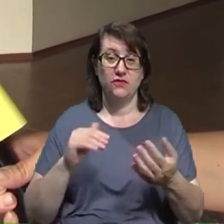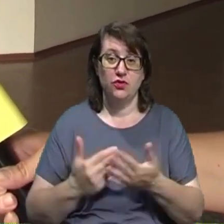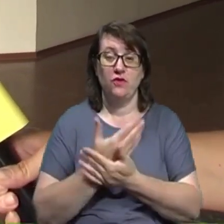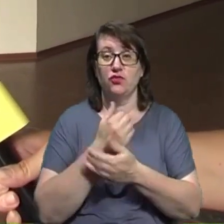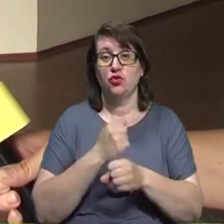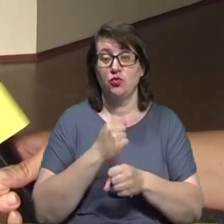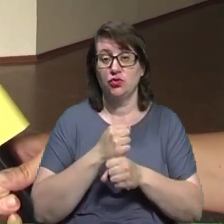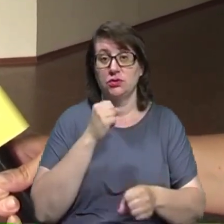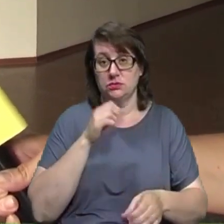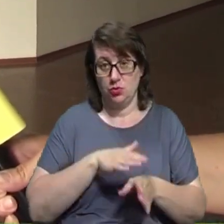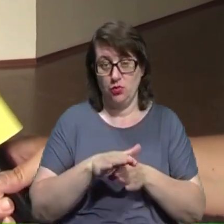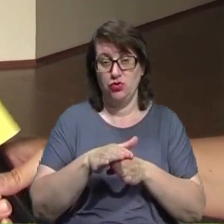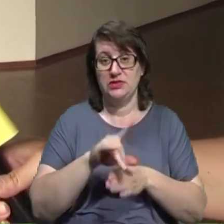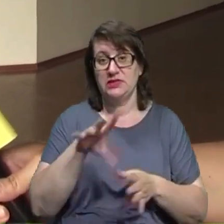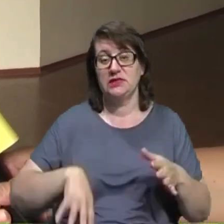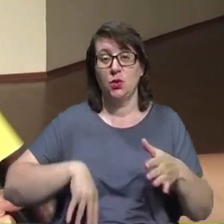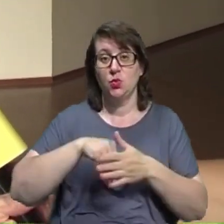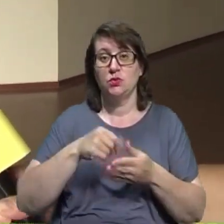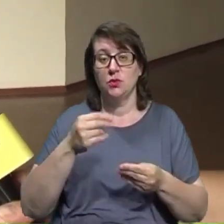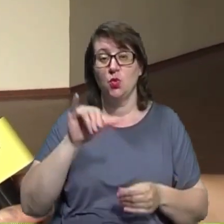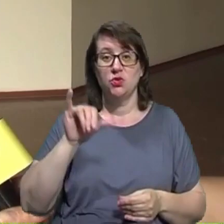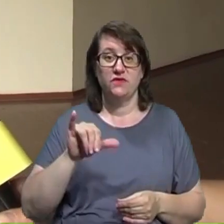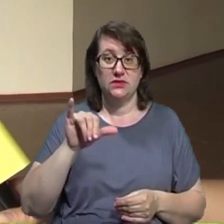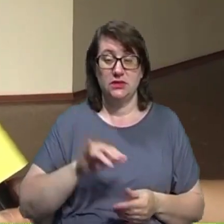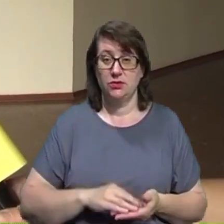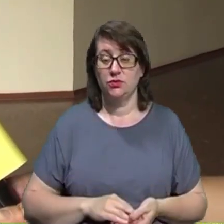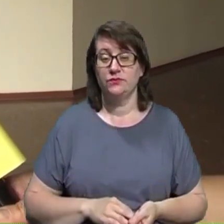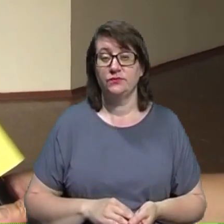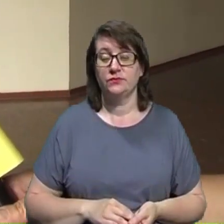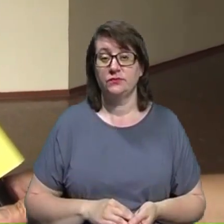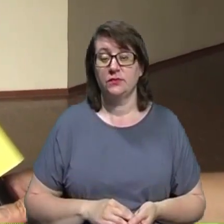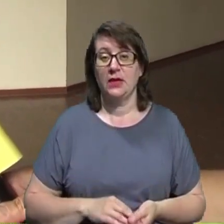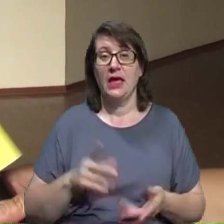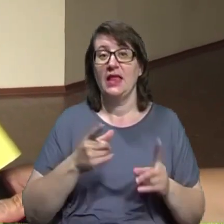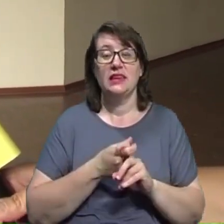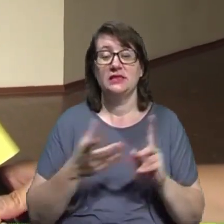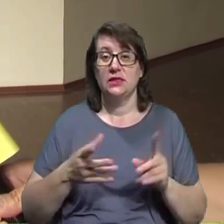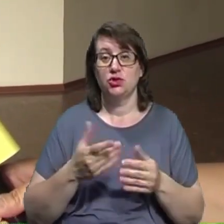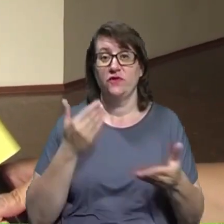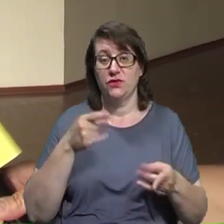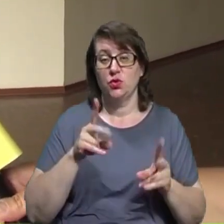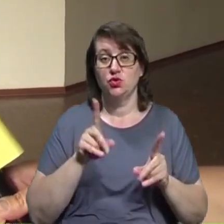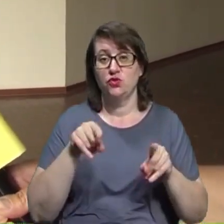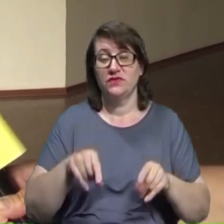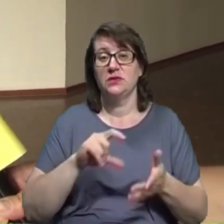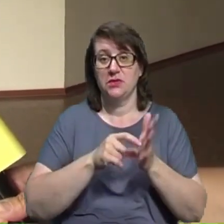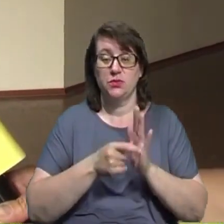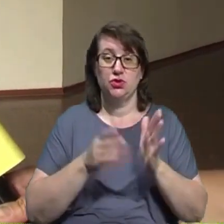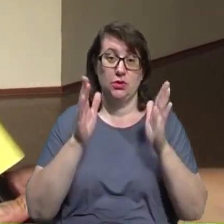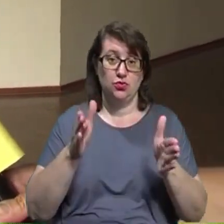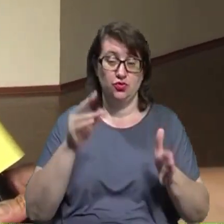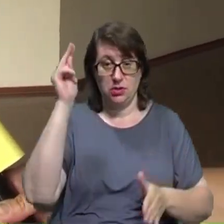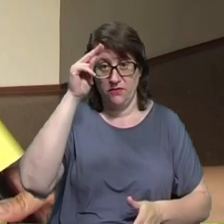за рахунок коштів університету. Незалежно від того, що в цих приміщеннях будуть навчатися